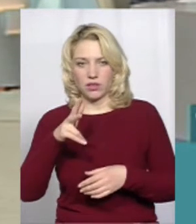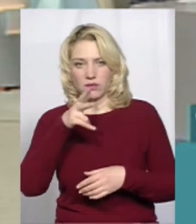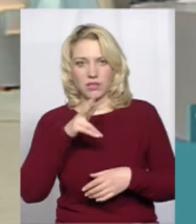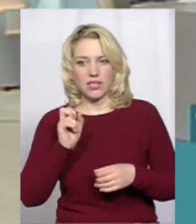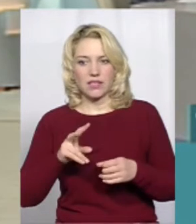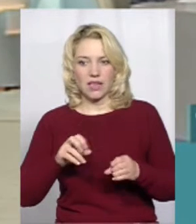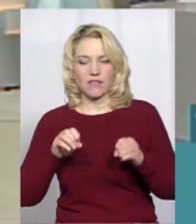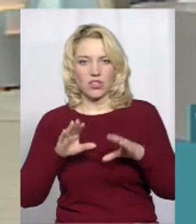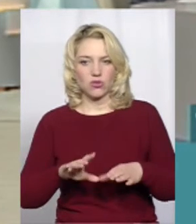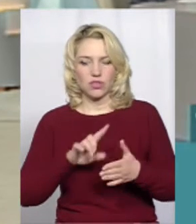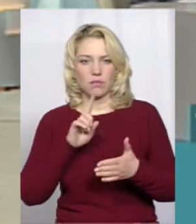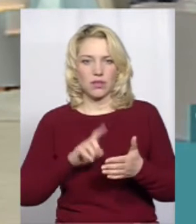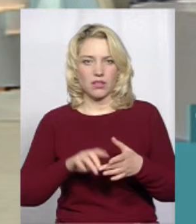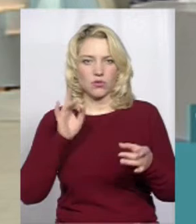питання,